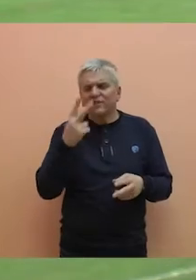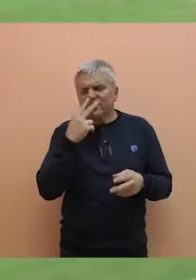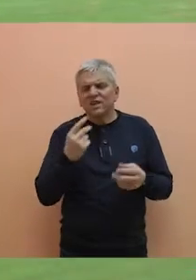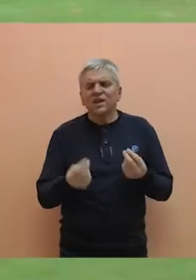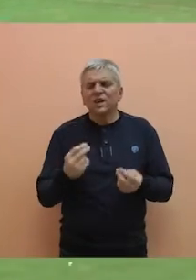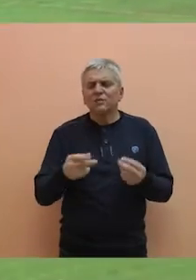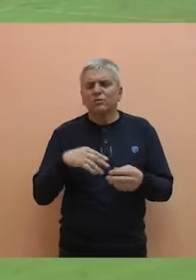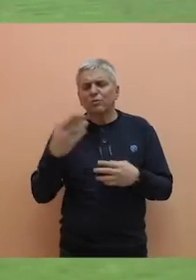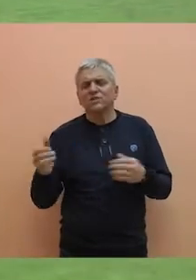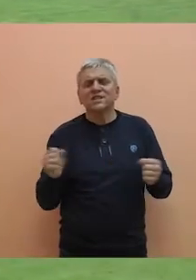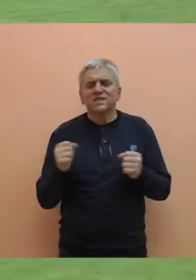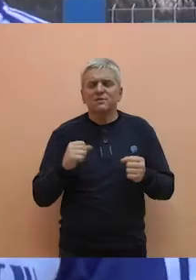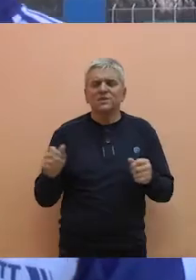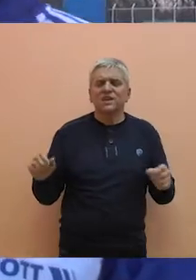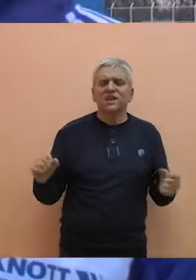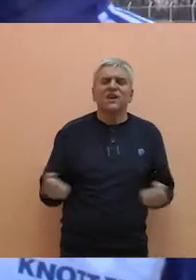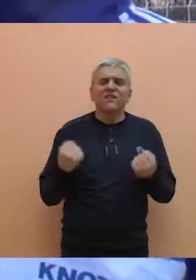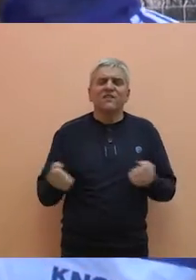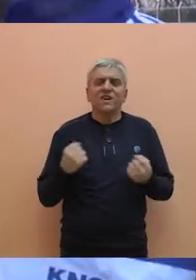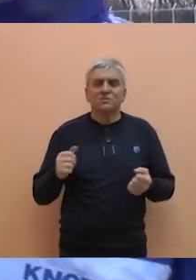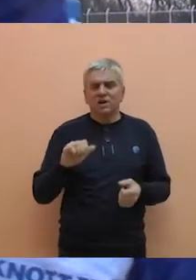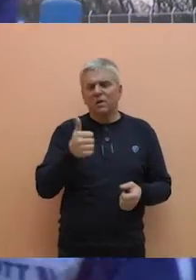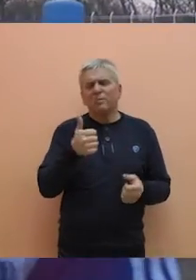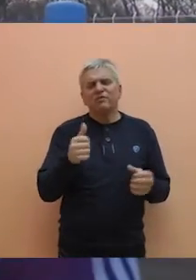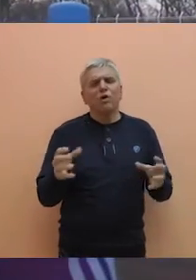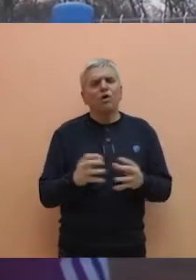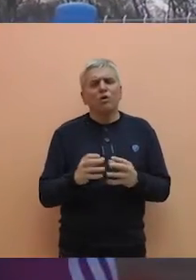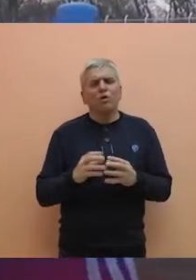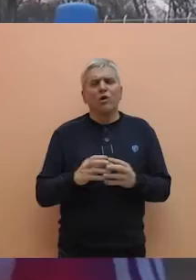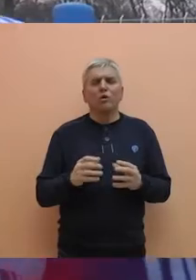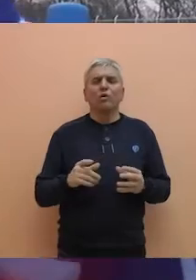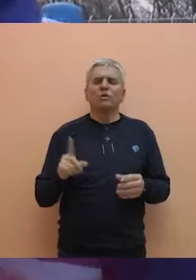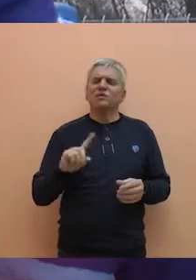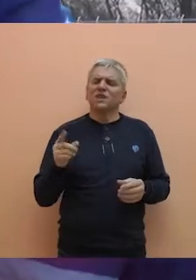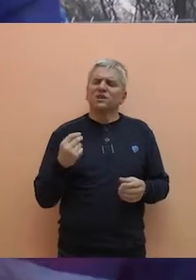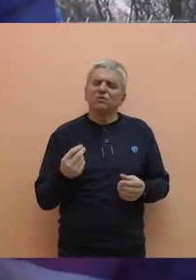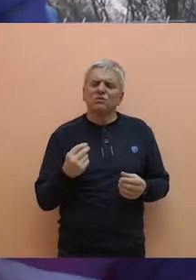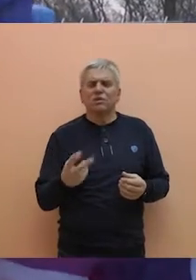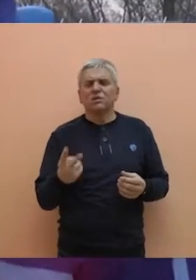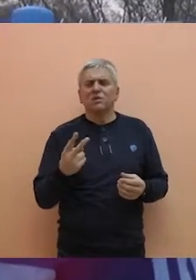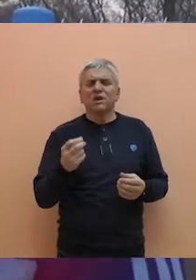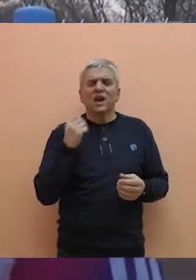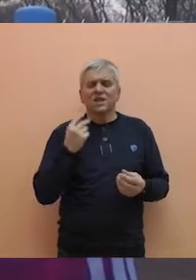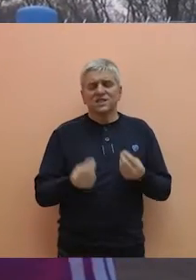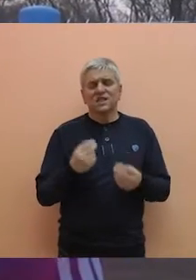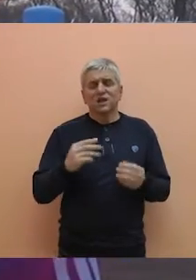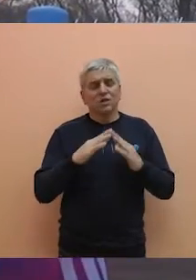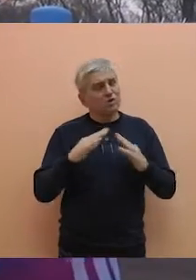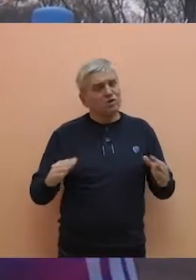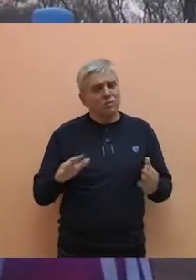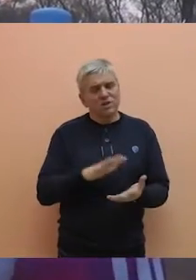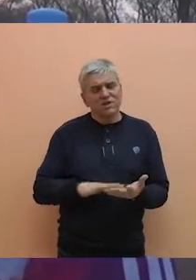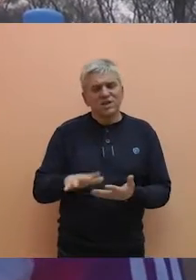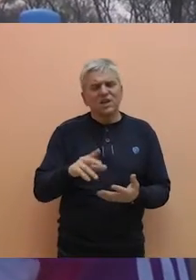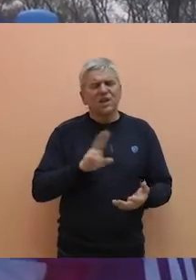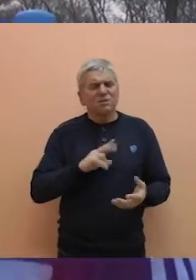formi igrača nakon zimskih priprema. Sigurno da je prvo kolo uvek neugodno, pogotovo kada se igra na domaćem terenu,